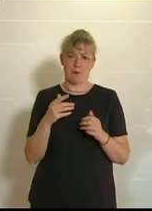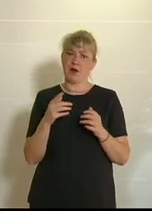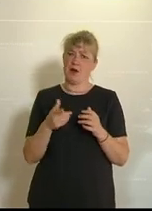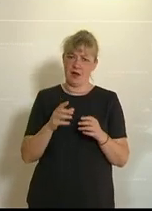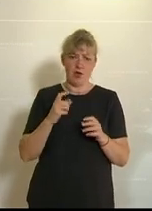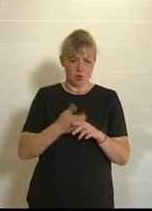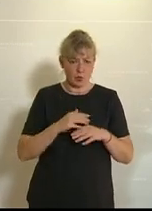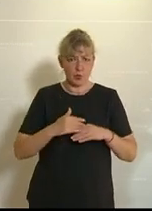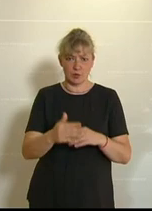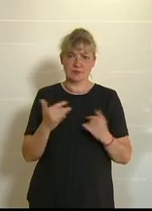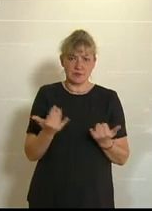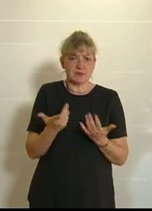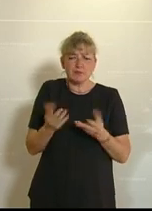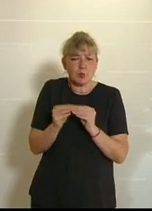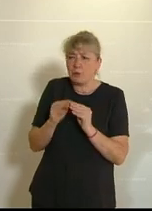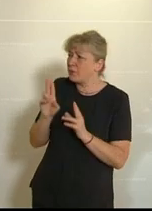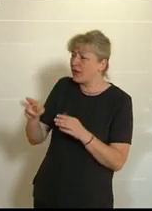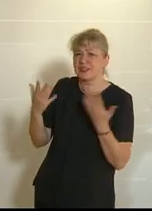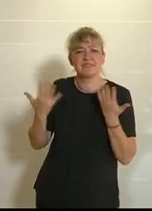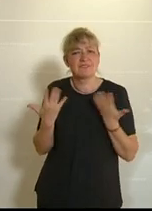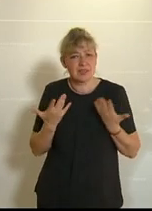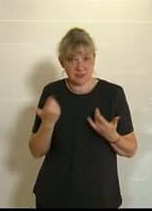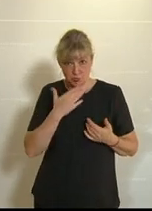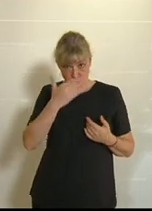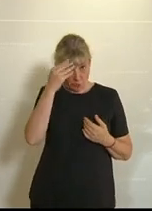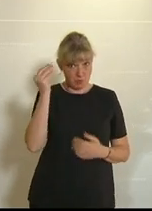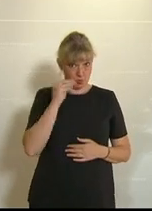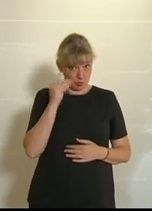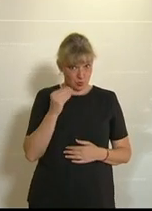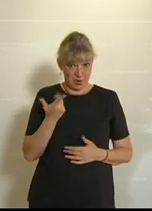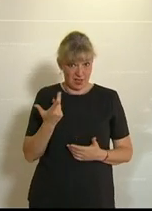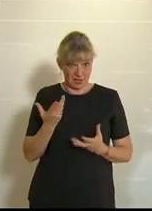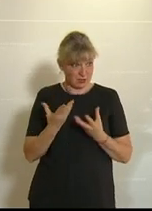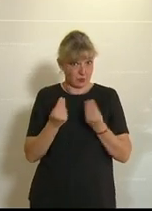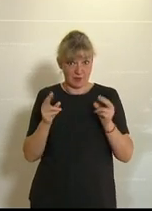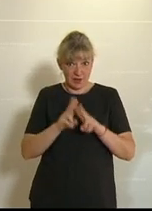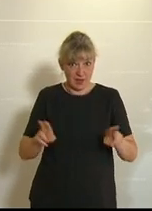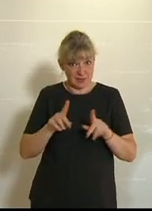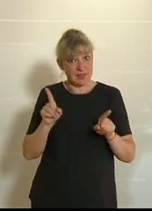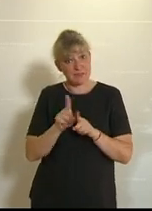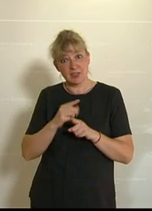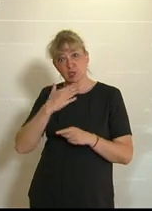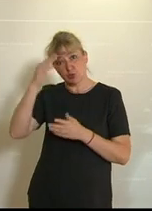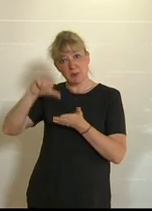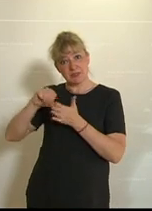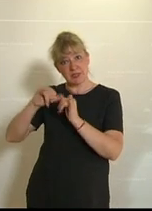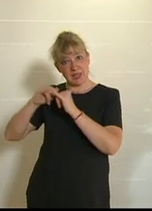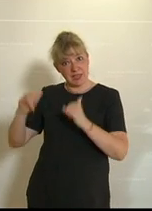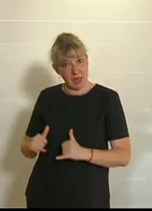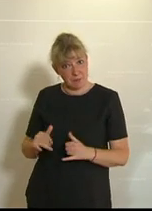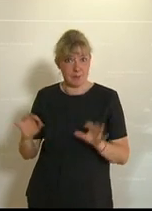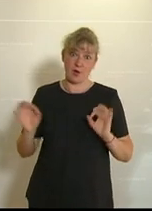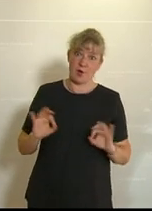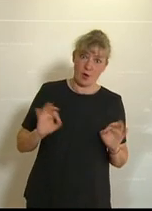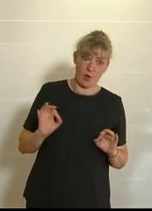-Grün gemeinsam in Wien hat. Was ist denn jetzt das Problem? Ist das Problem, dass die Sommerschulen zu ähnlich sind wie die Summer City Camps? Oder ist das Problem, dass sie sich